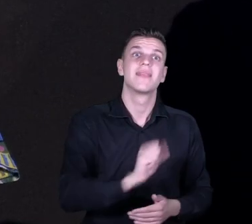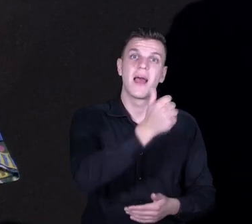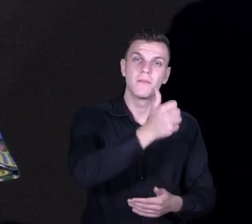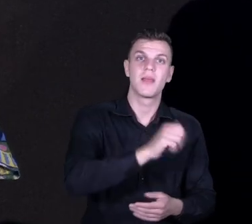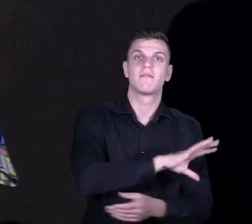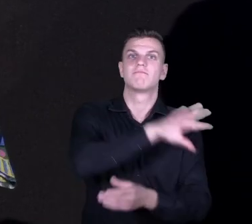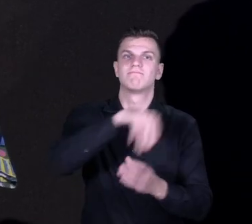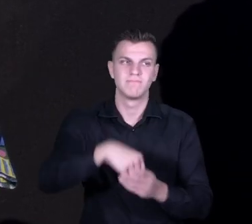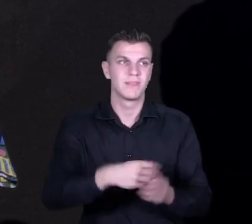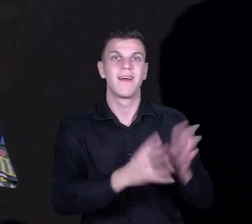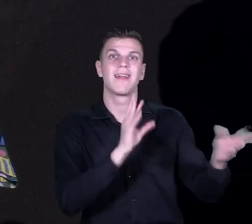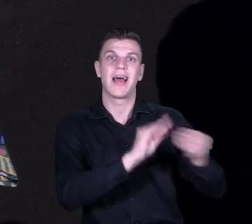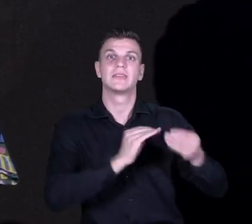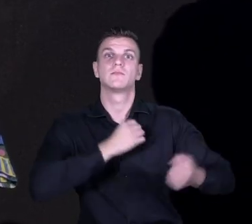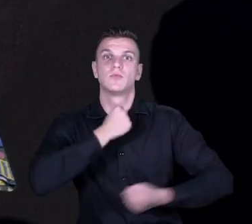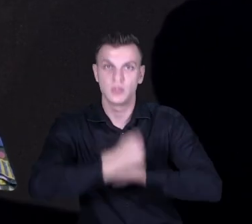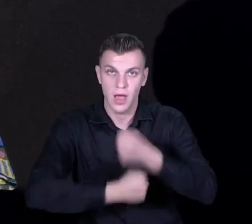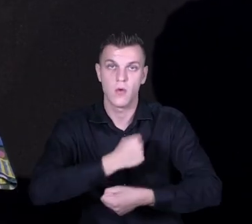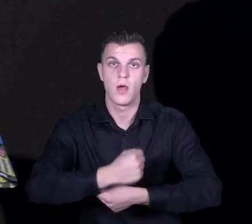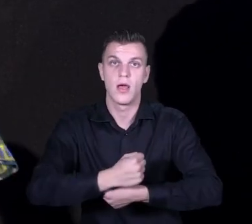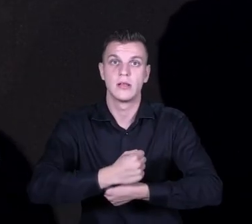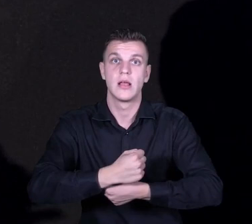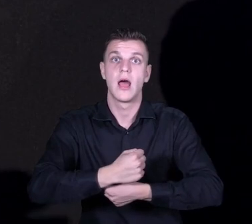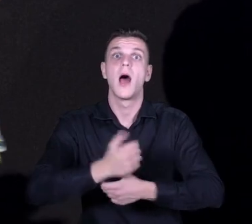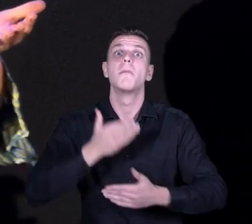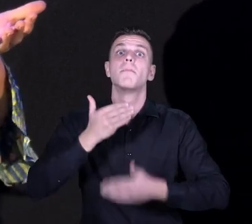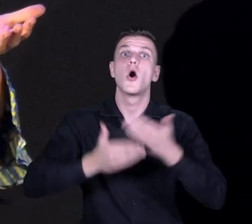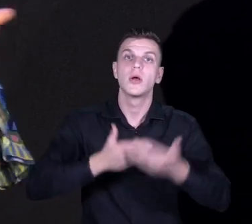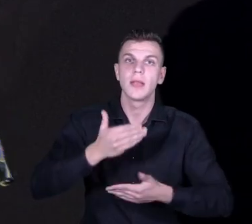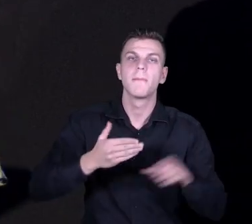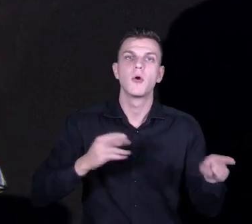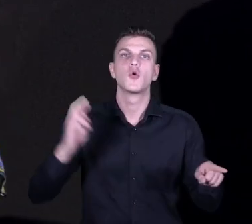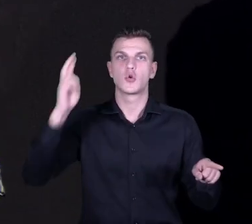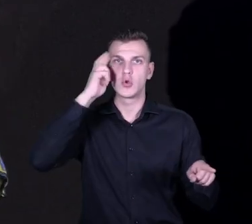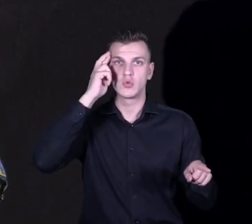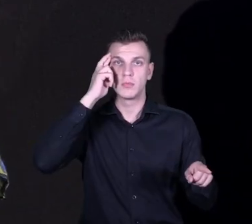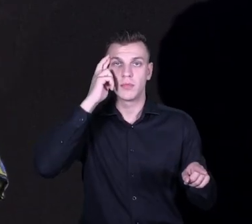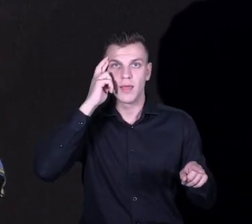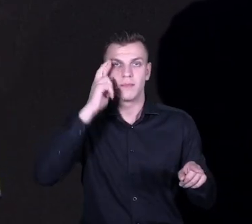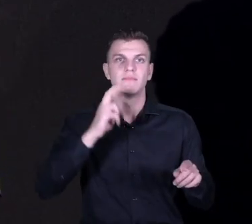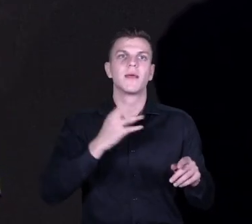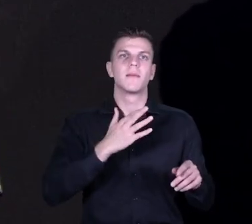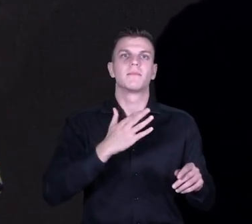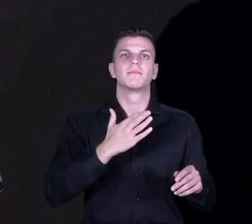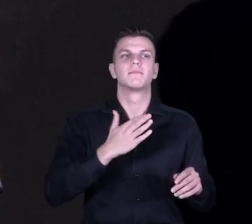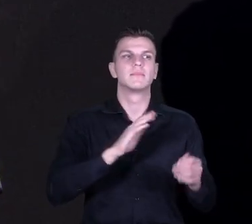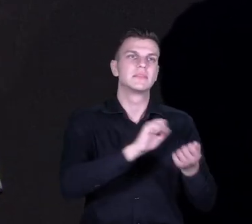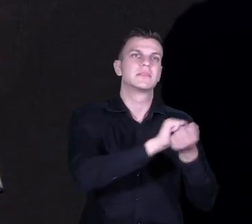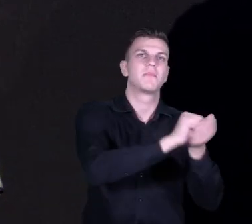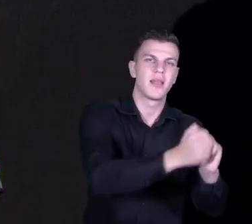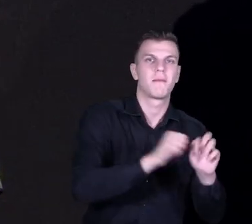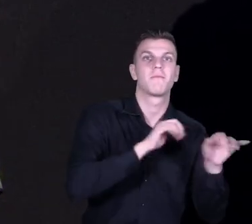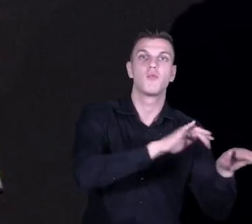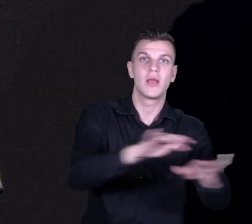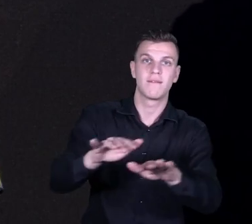się, że to, co robią, nie wpływa tylko na to, co jest z zewnątrz, ale również kształtuje nas samych, czyli na